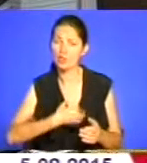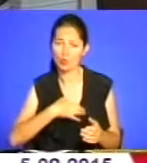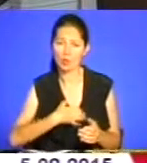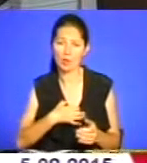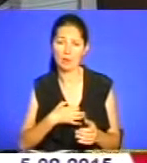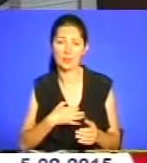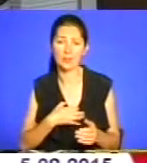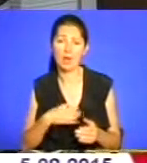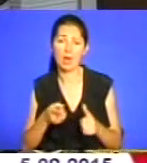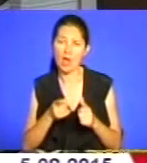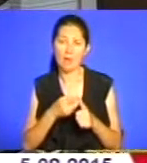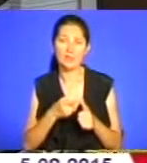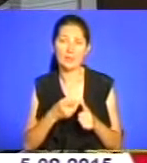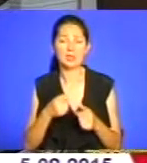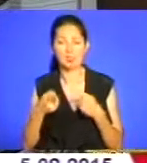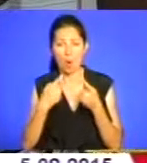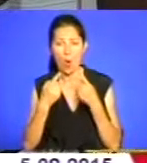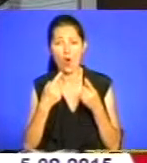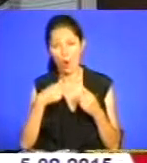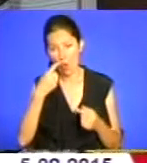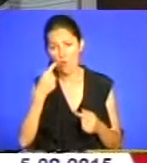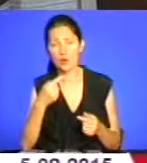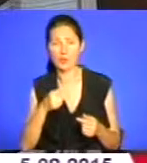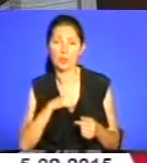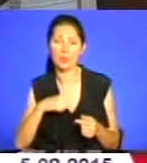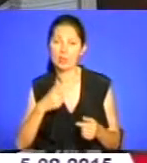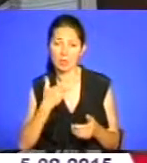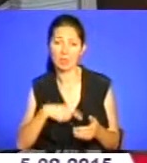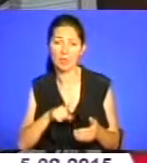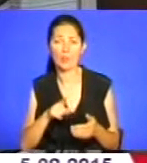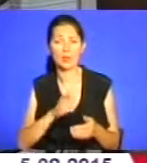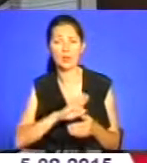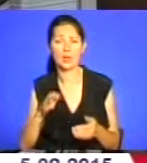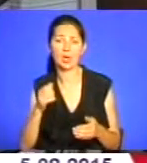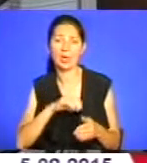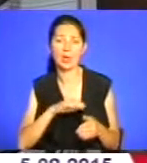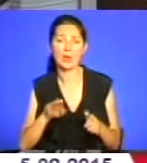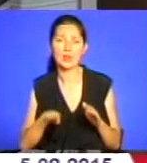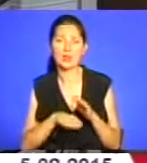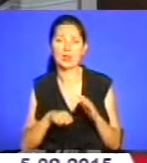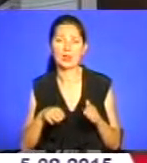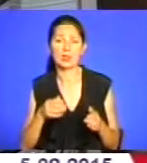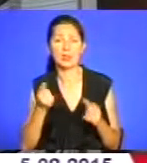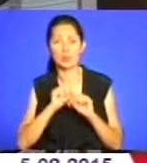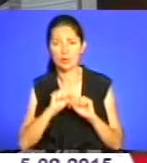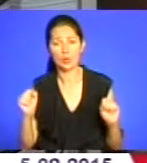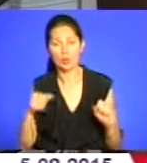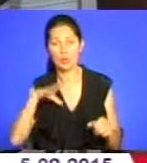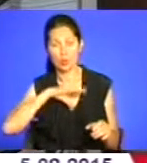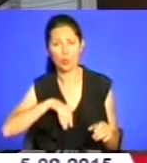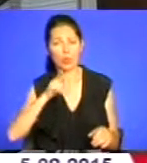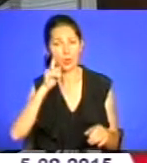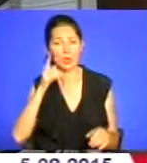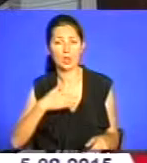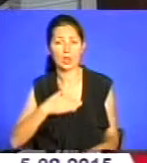Небесної сотні у шести нарасах неоніли Крем'янчанки. А ще розповіді про тих, хто нині на сході України ціною власного життя здобувають